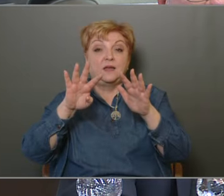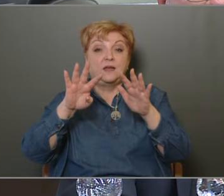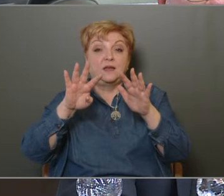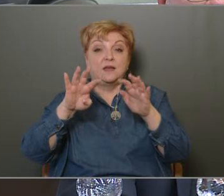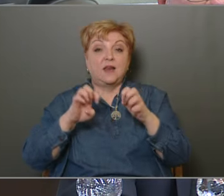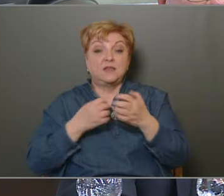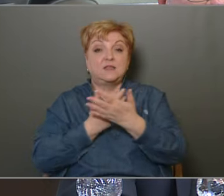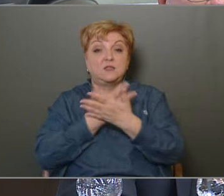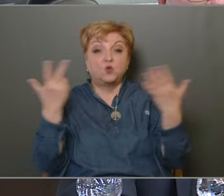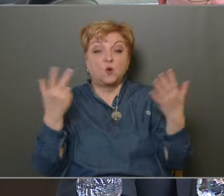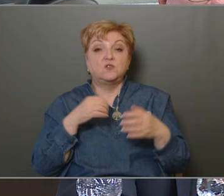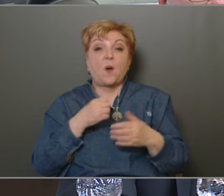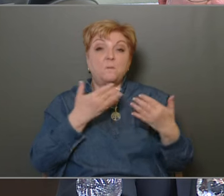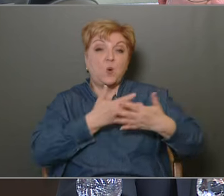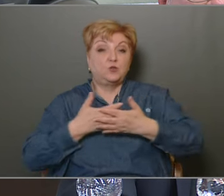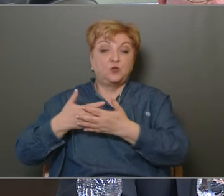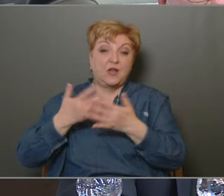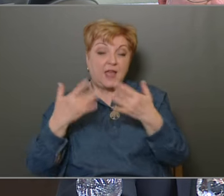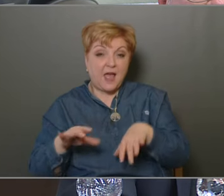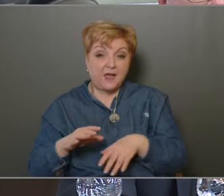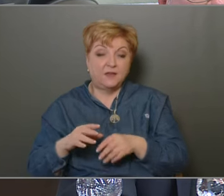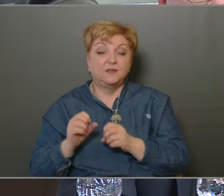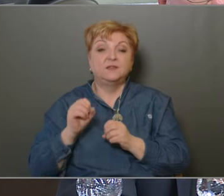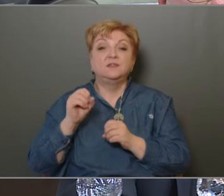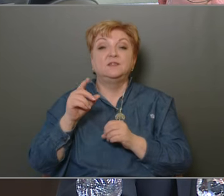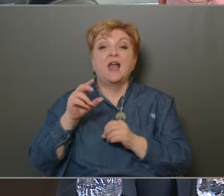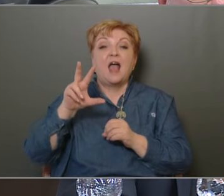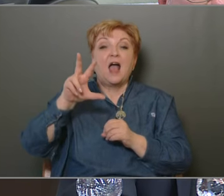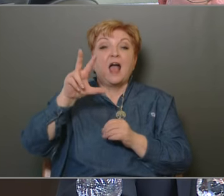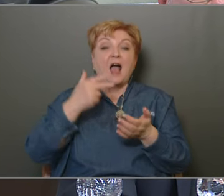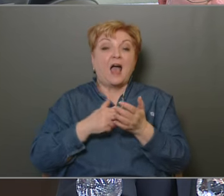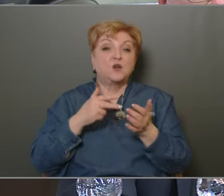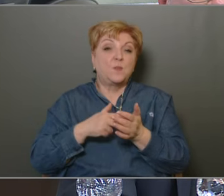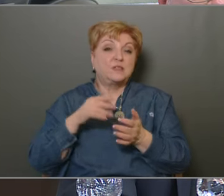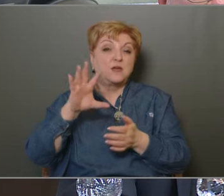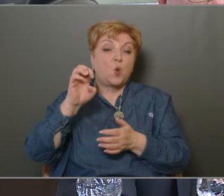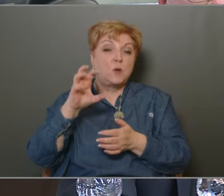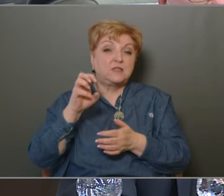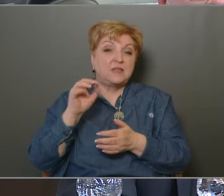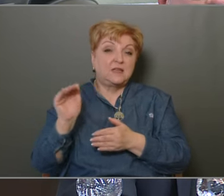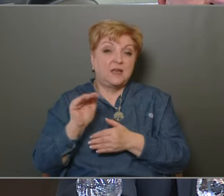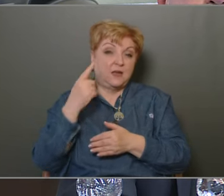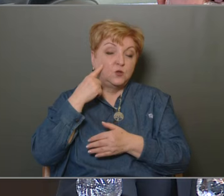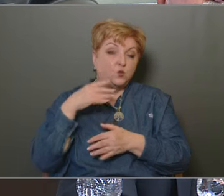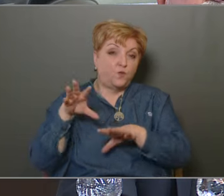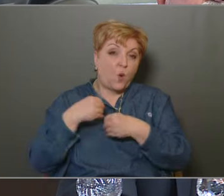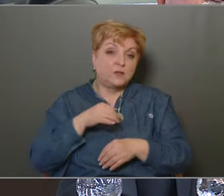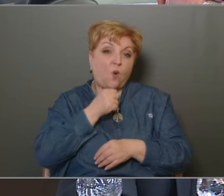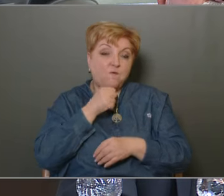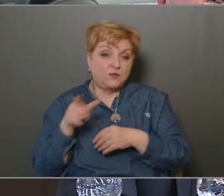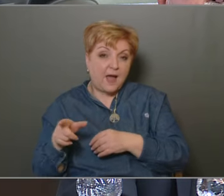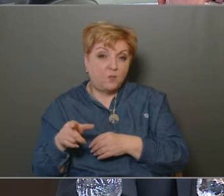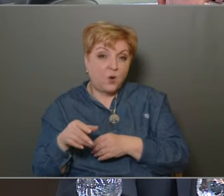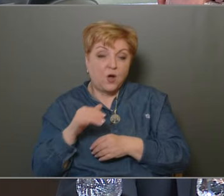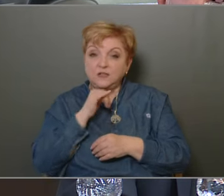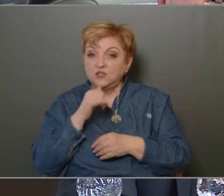férőhely, 17 tagintézményben 3574 kisgyermeket tudunk fogadni az ovodáinkban, jelezném